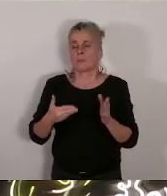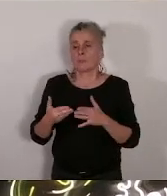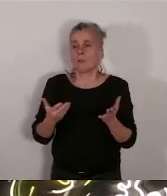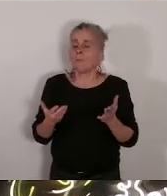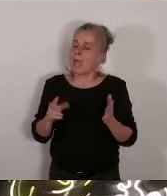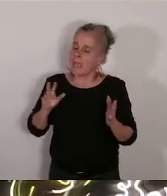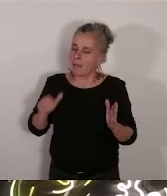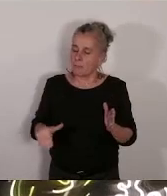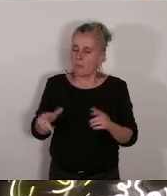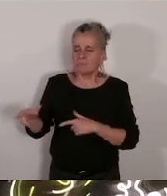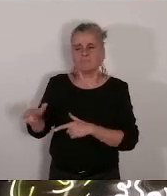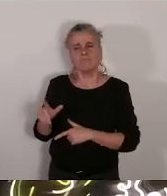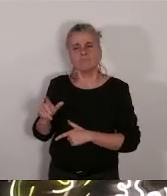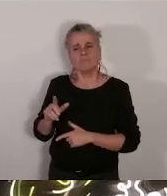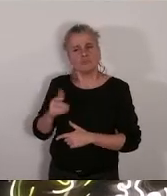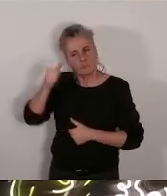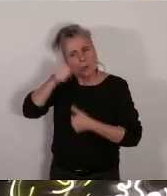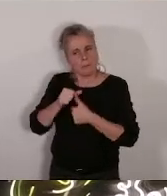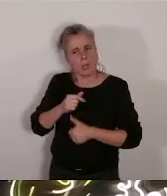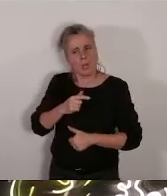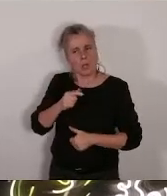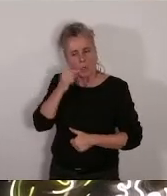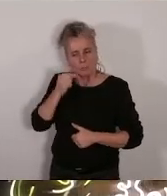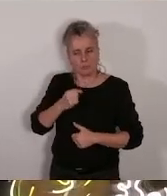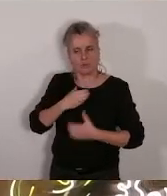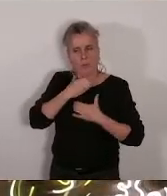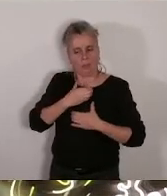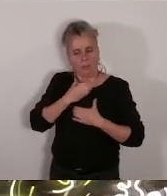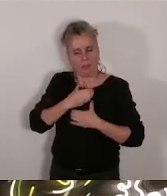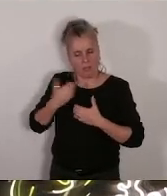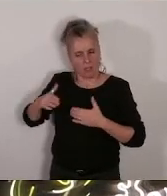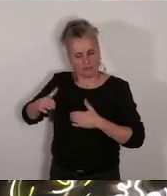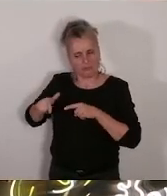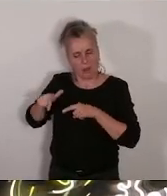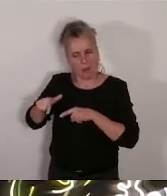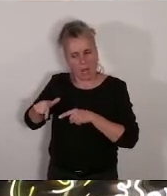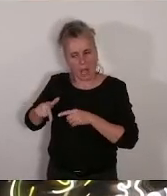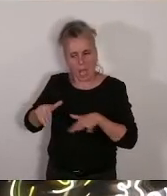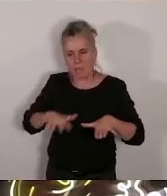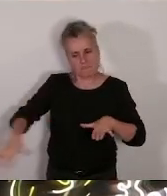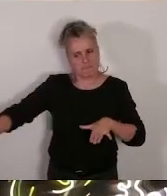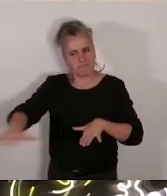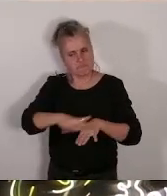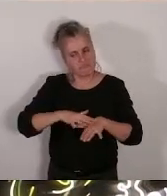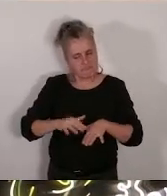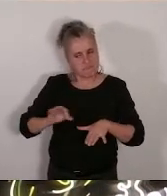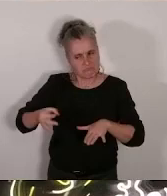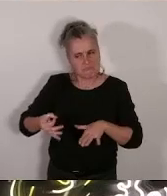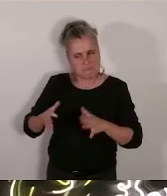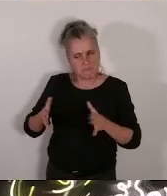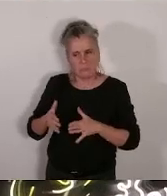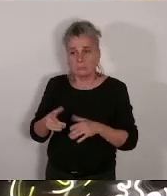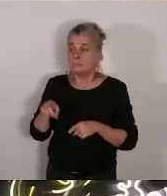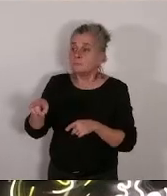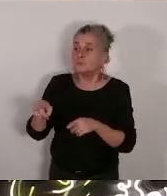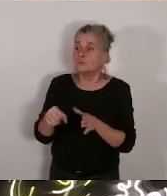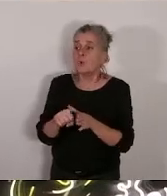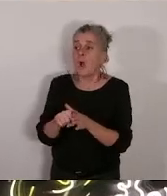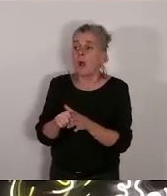sur les 635 mètres carrés. Pourtant, l'opposition de gauche que vous étiez avait estimé qu'il s'agissait d'un carnage